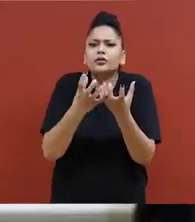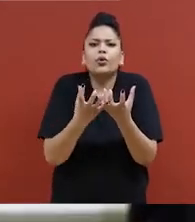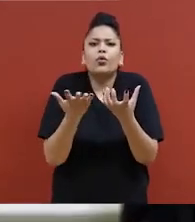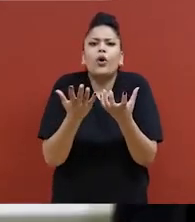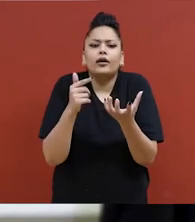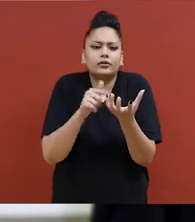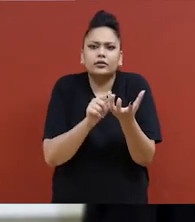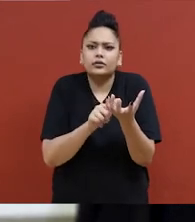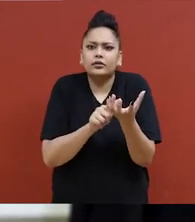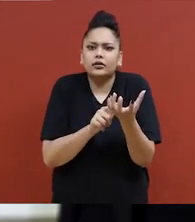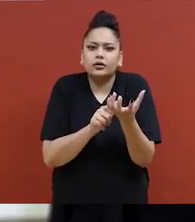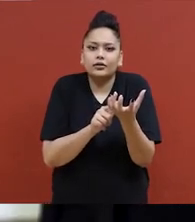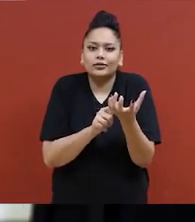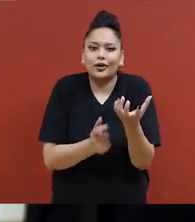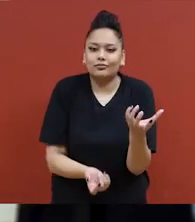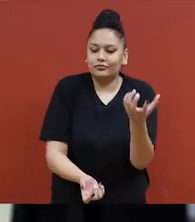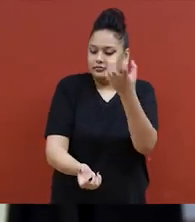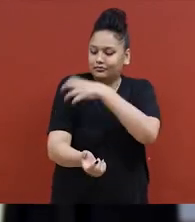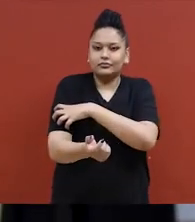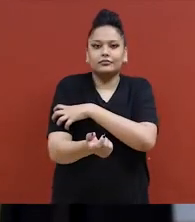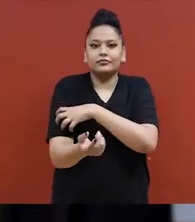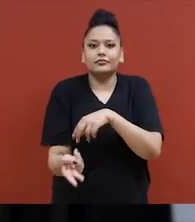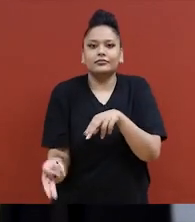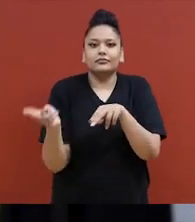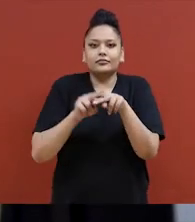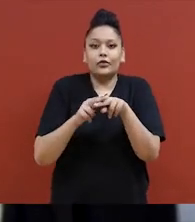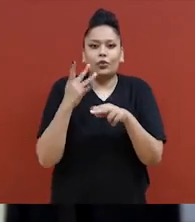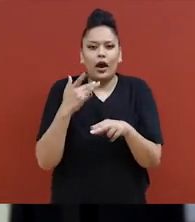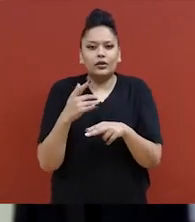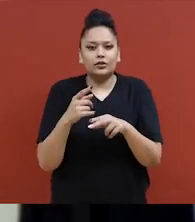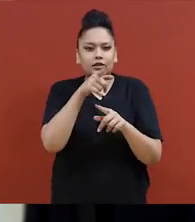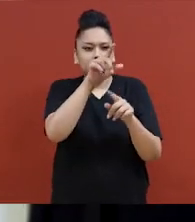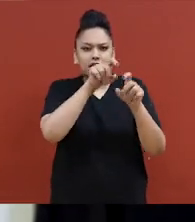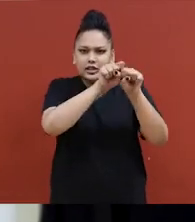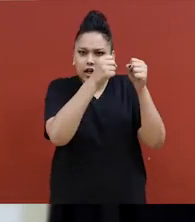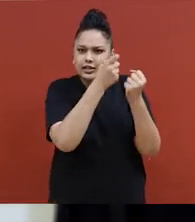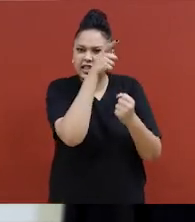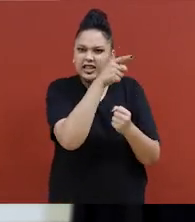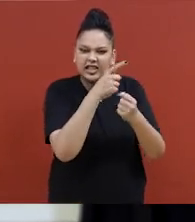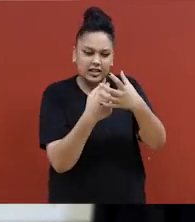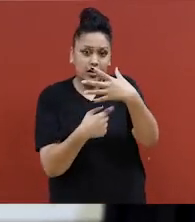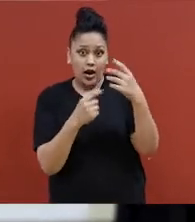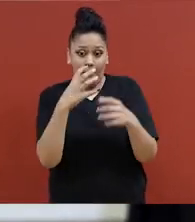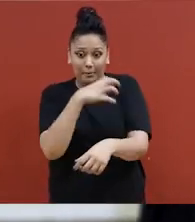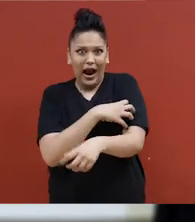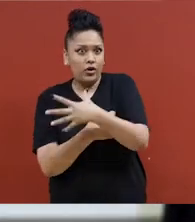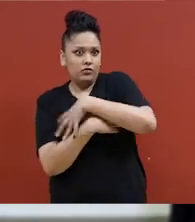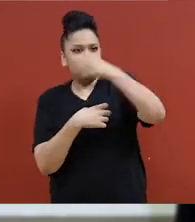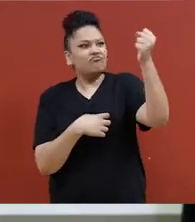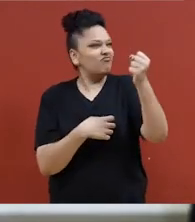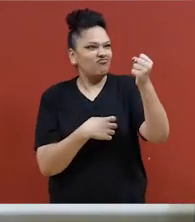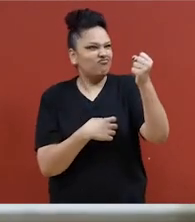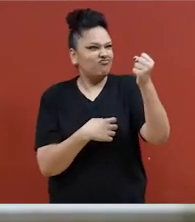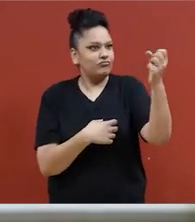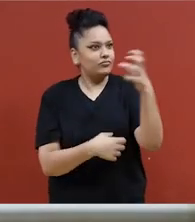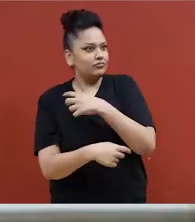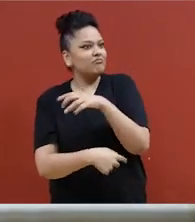reprendre notre pouvoir, surtout dans une société qui a systématiquement travaillé pour nous enlever notre pouvoir.